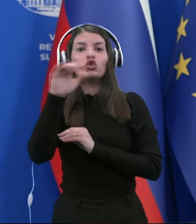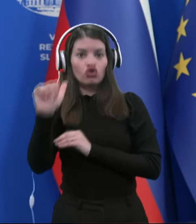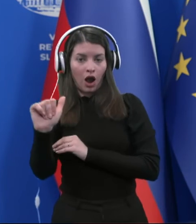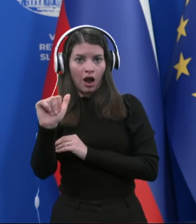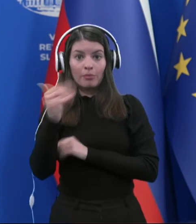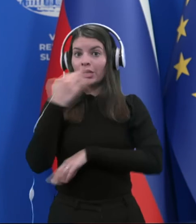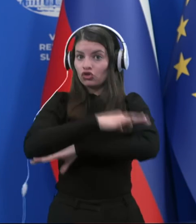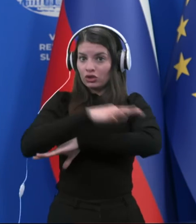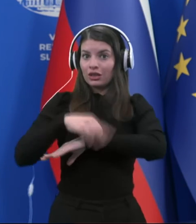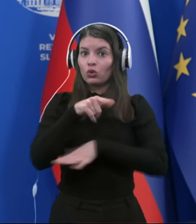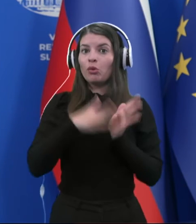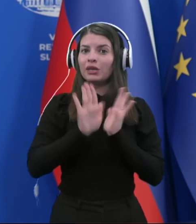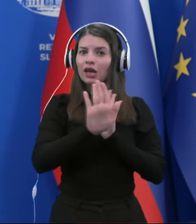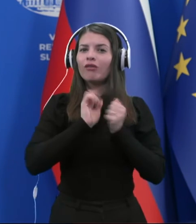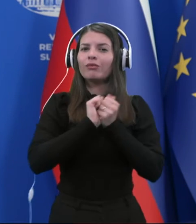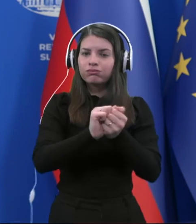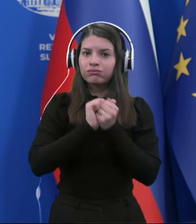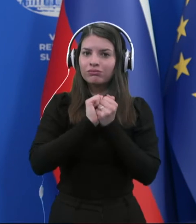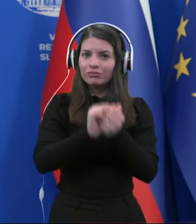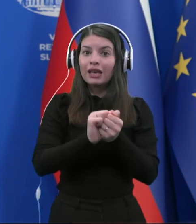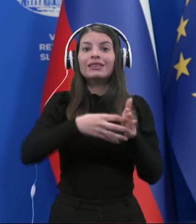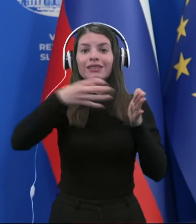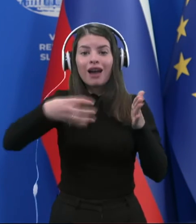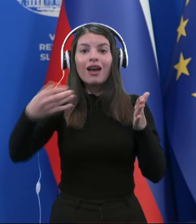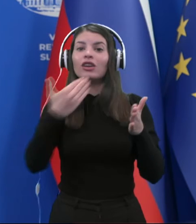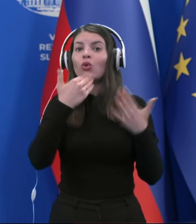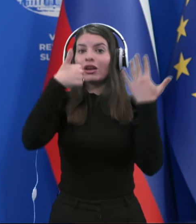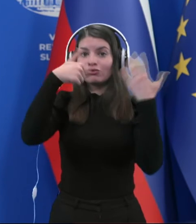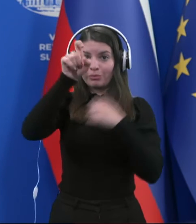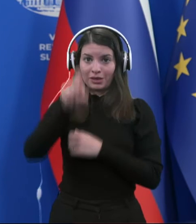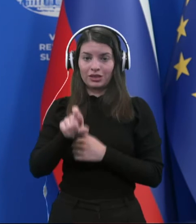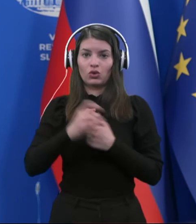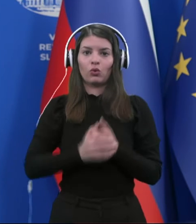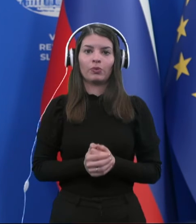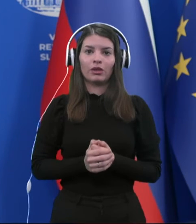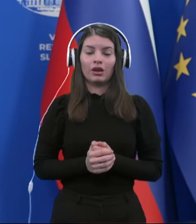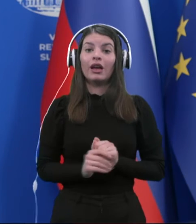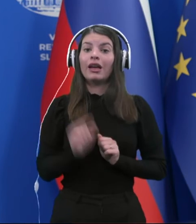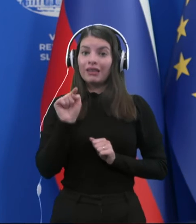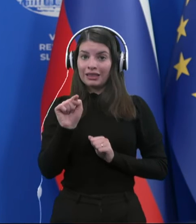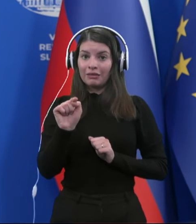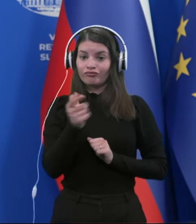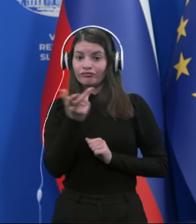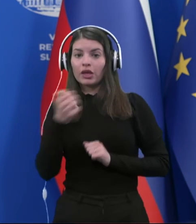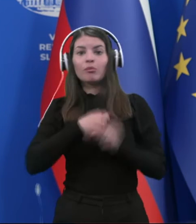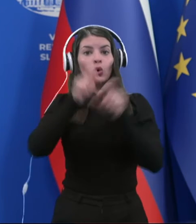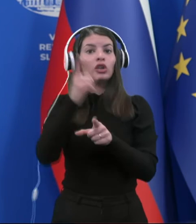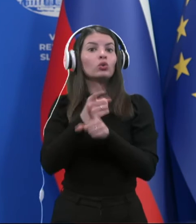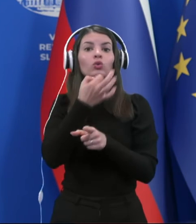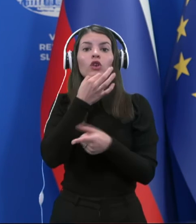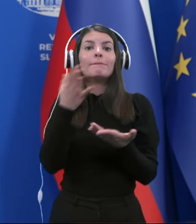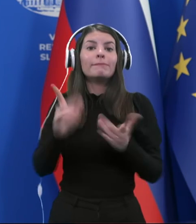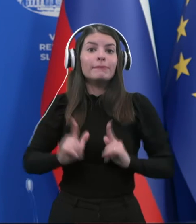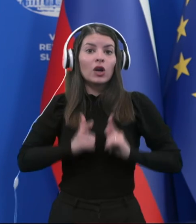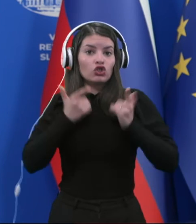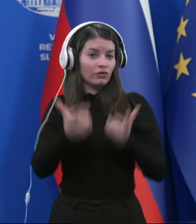njegova bitka je bila v bistvu šest meseč na skoraj. Dejstvo je, da te bolniki tudi, ko preživijo intenzivno terapijo, so